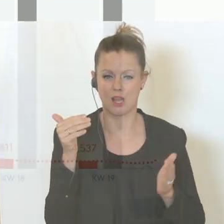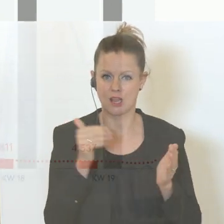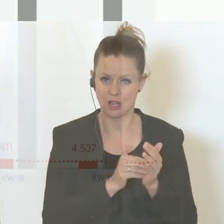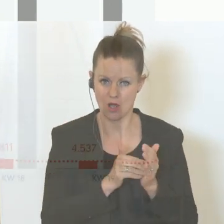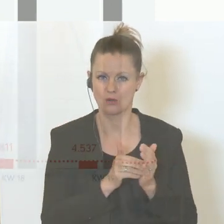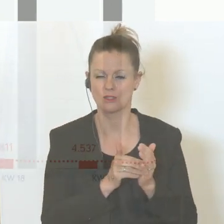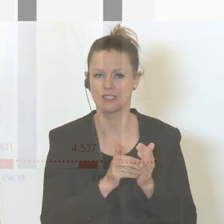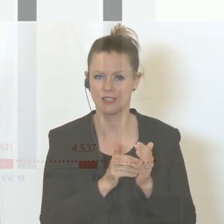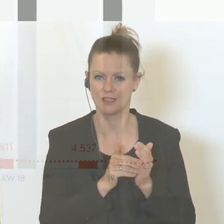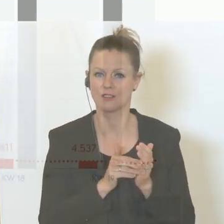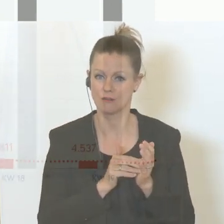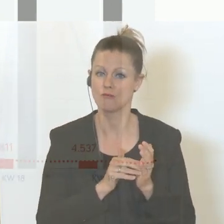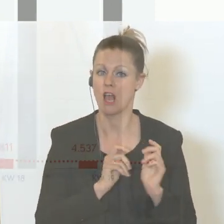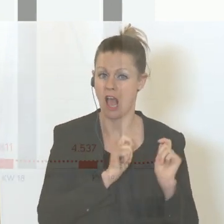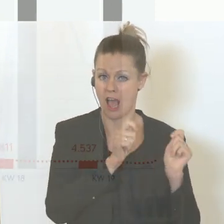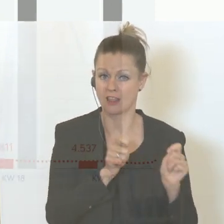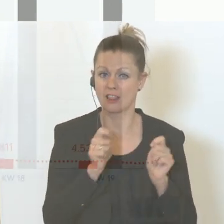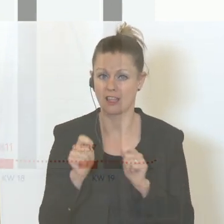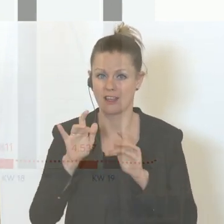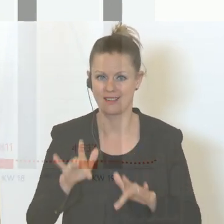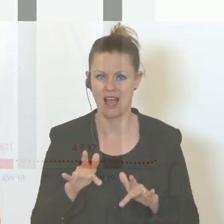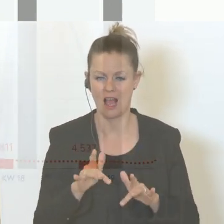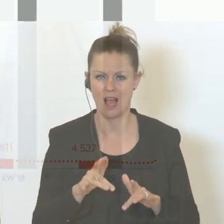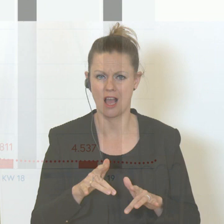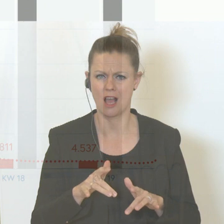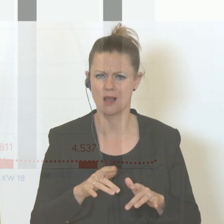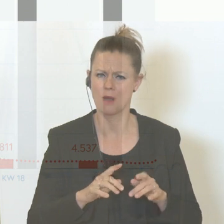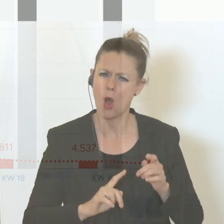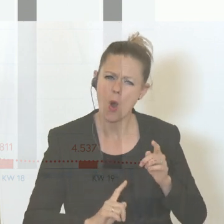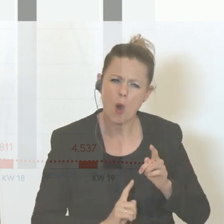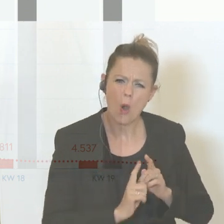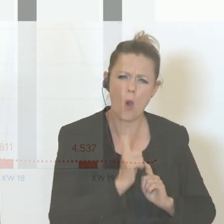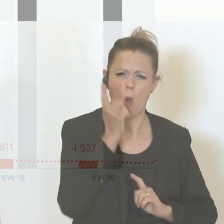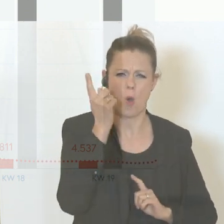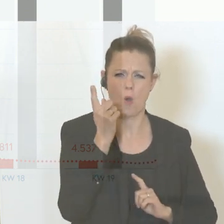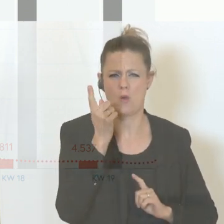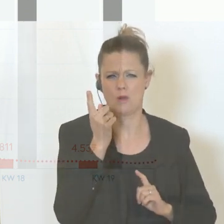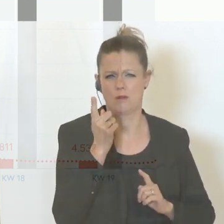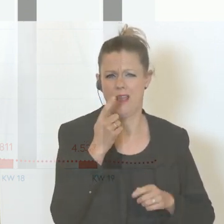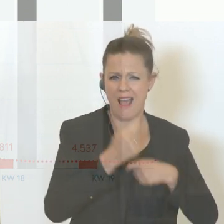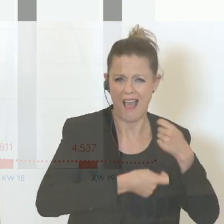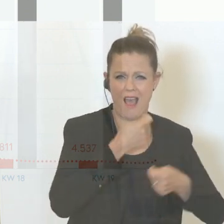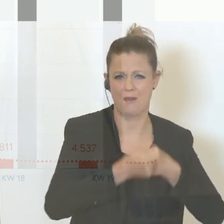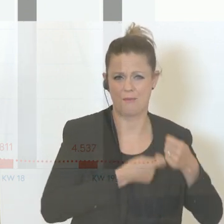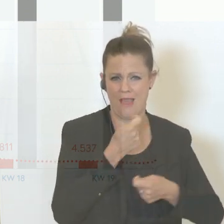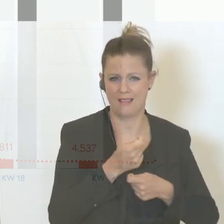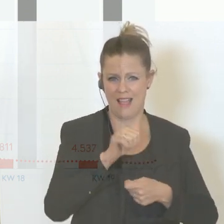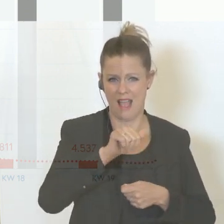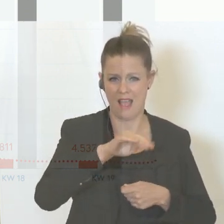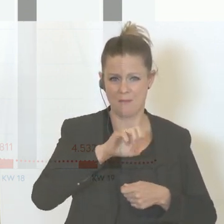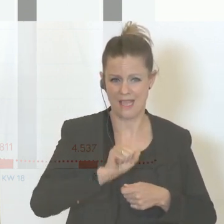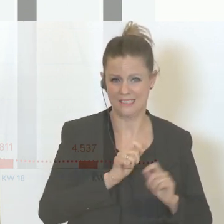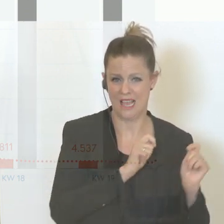hineingekommen sind an Einträgen, aber der große Berg an Kurzarbeitsanträgen ist eingegangen beim AMS,